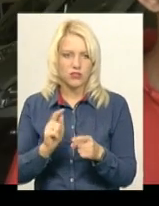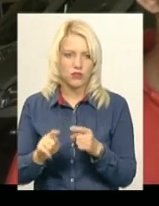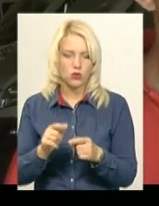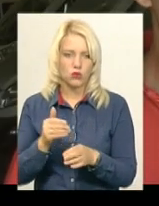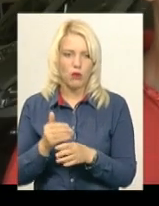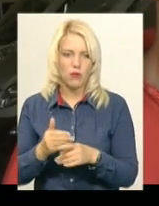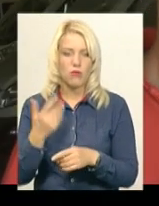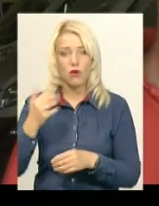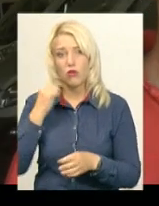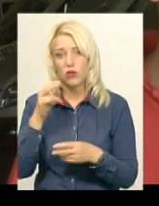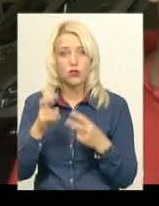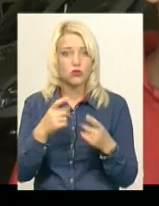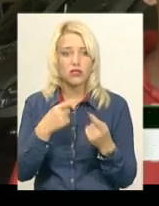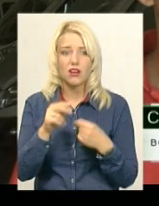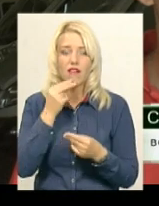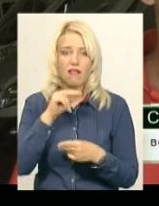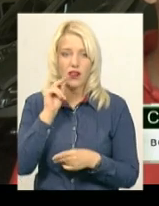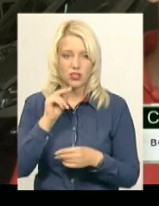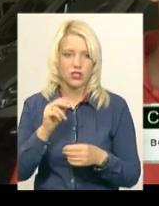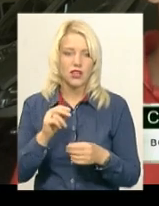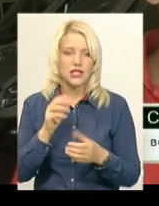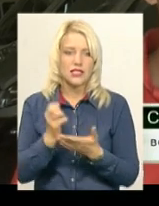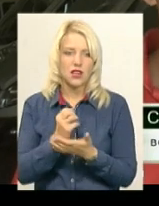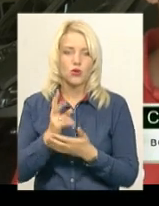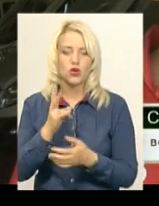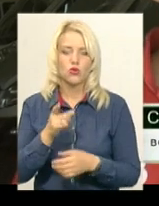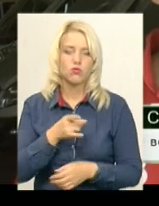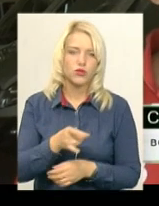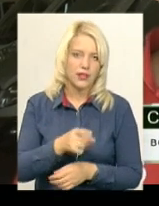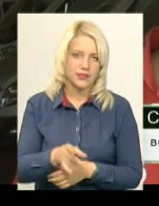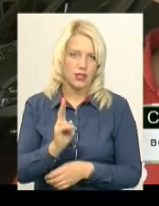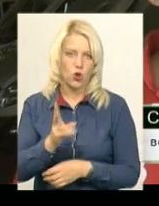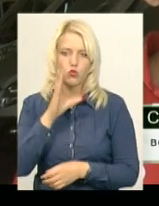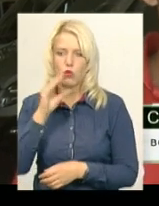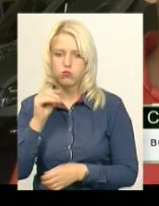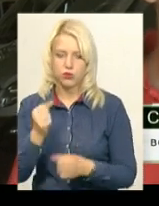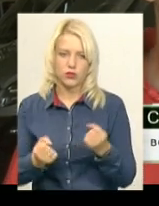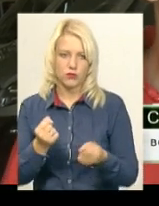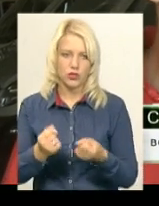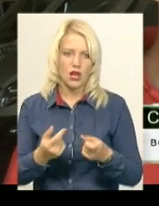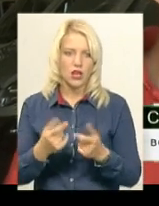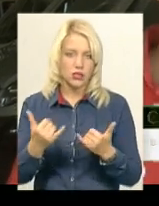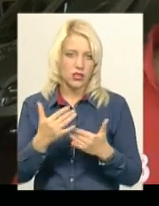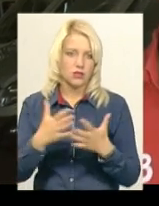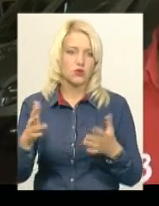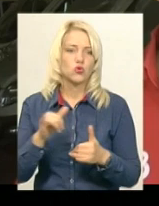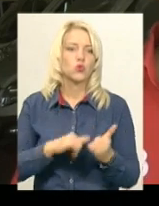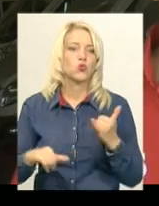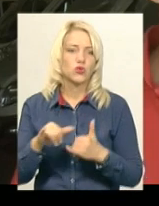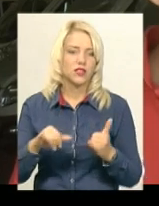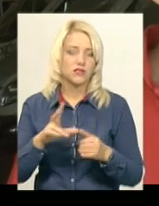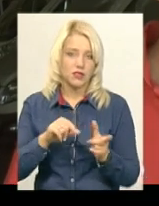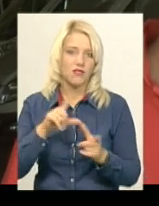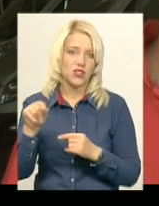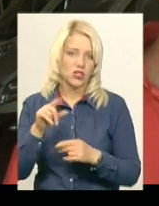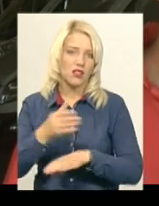шукають кращих заробітків. Хто йде на буси працювати, хто йде в таксі працювати, хто йде. Більшості зараз на час, коли всі їдуть, всі